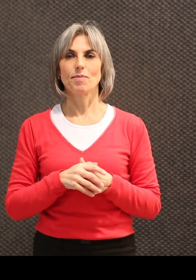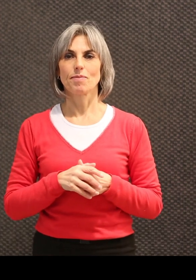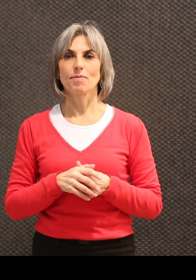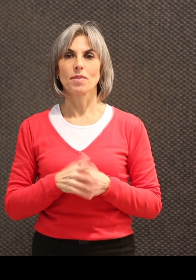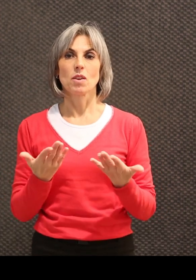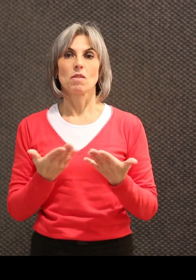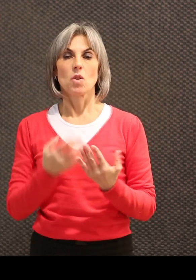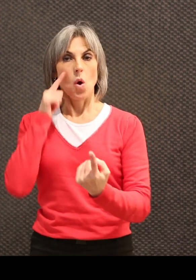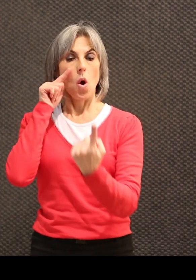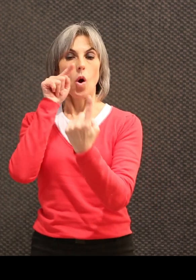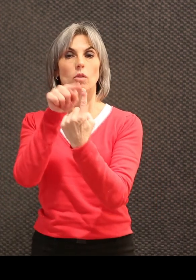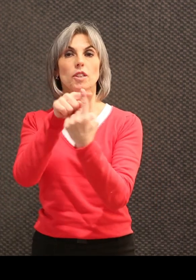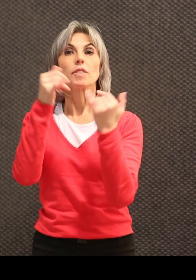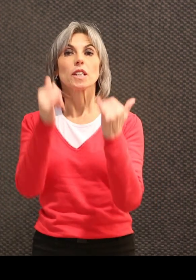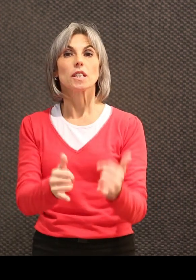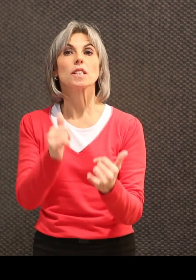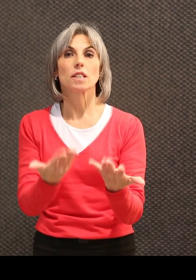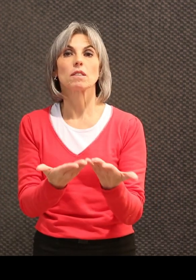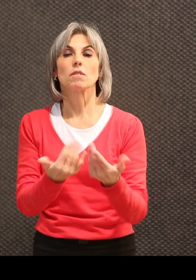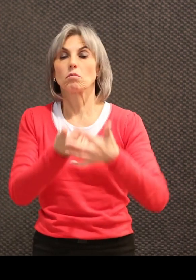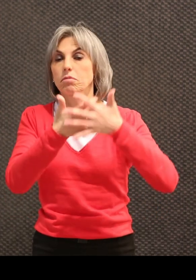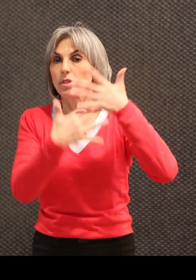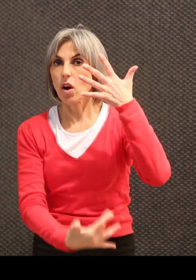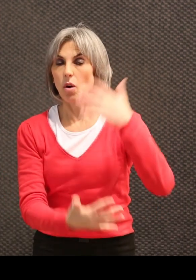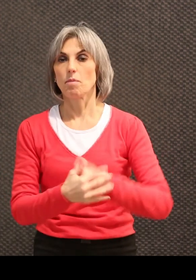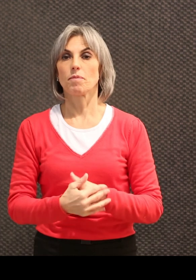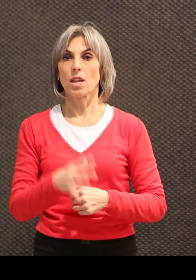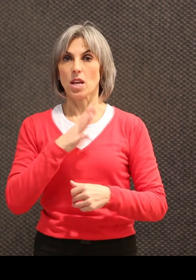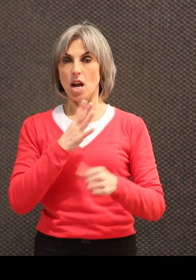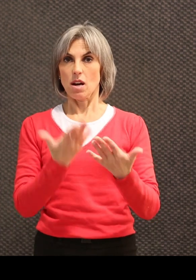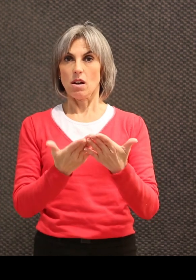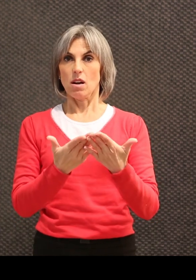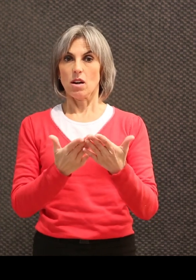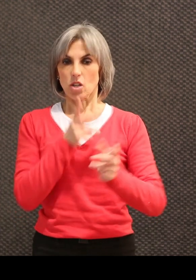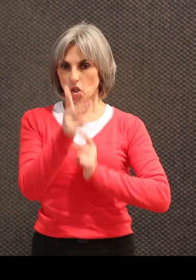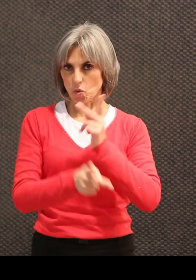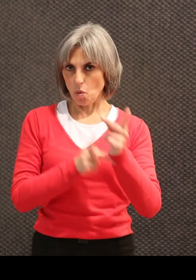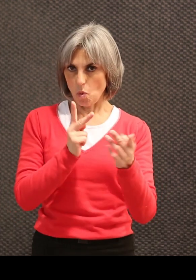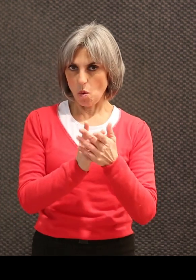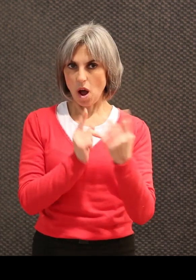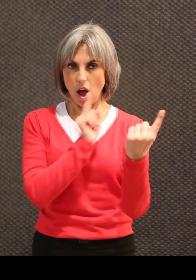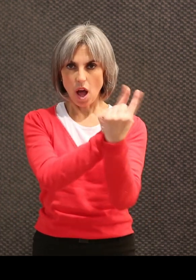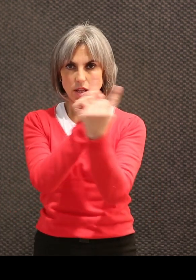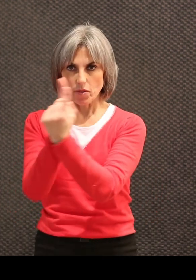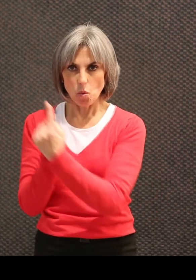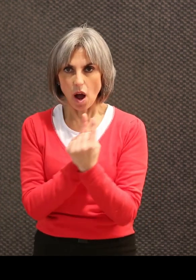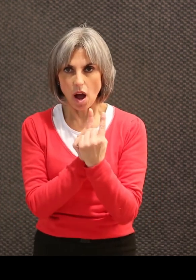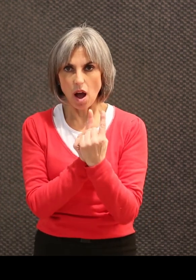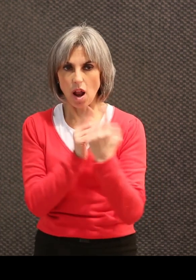Alors les objectifs de ce centre sont divers, mais principalement basés sur des soins individualisés,